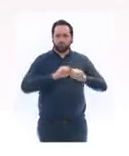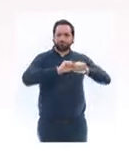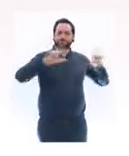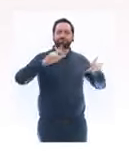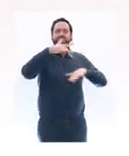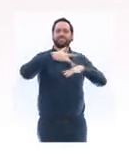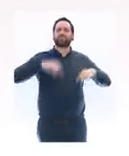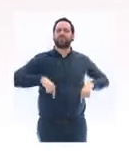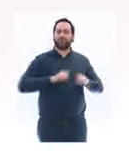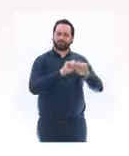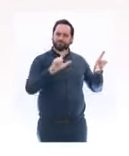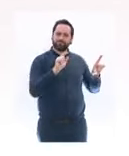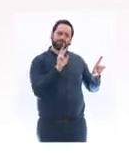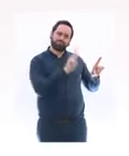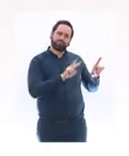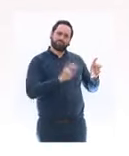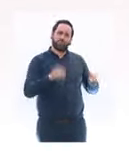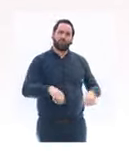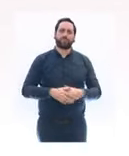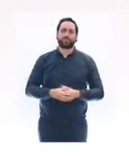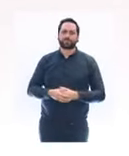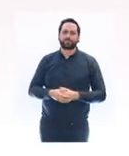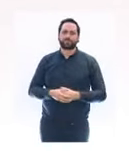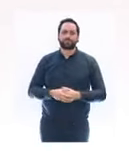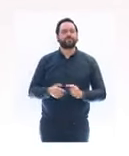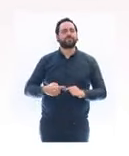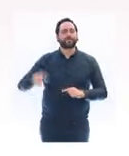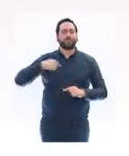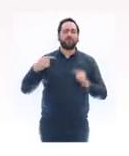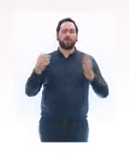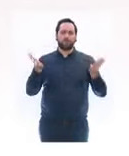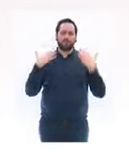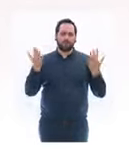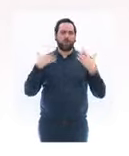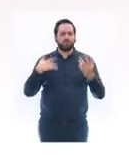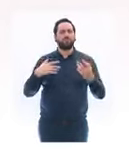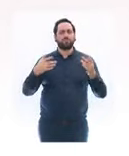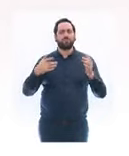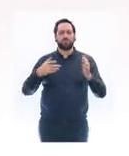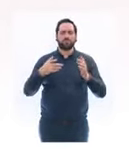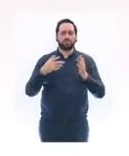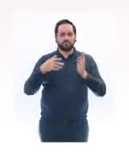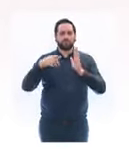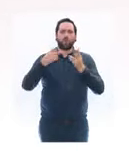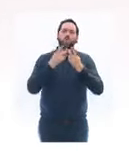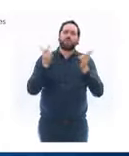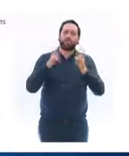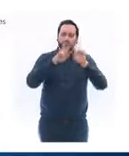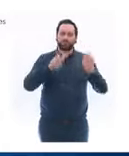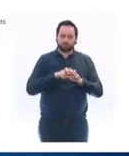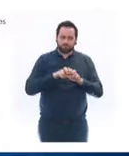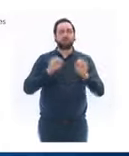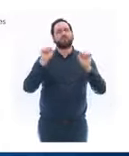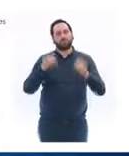Les dérogations qui avaient été établies au printemps seront maintenues. Les commerces alimentaires essentiels,